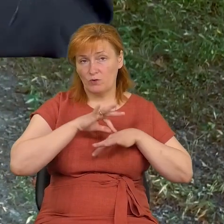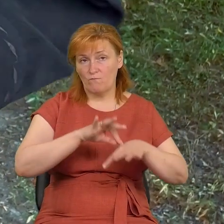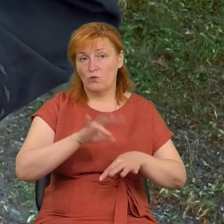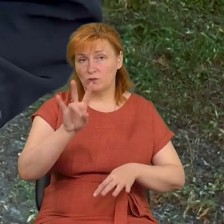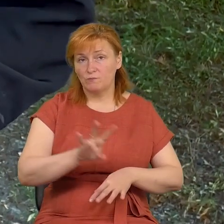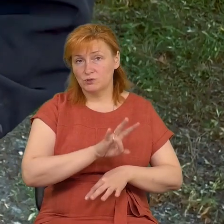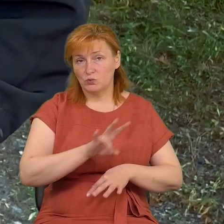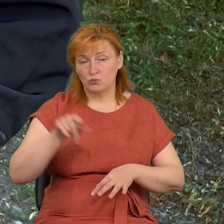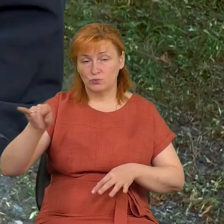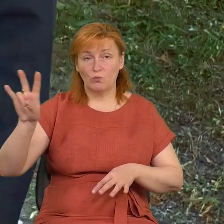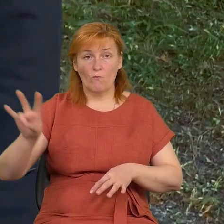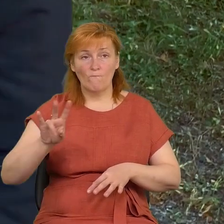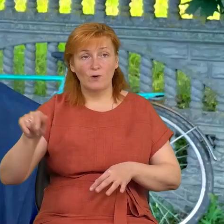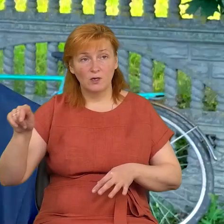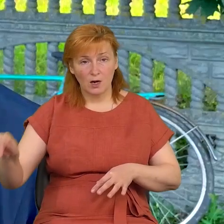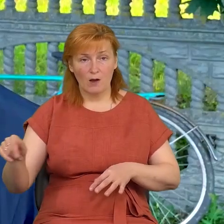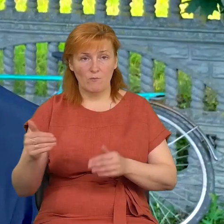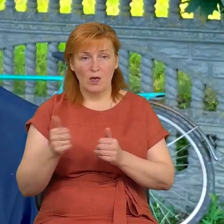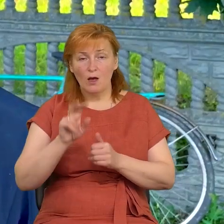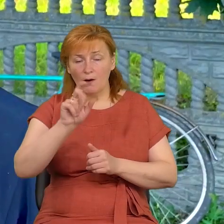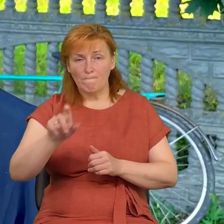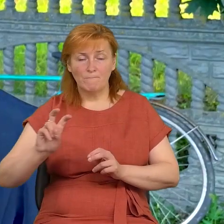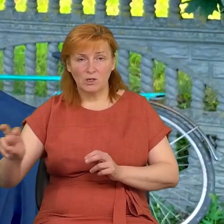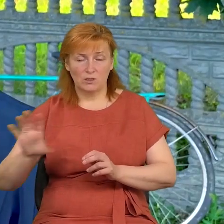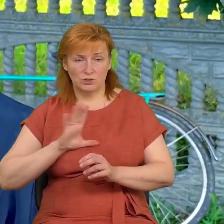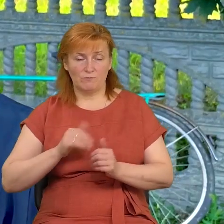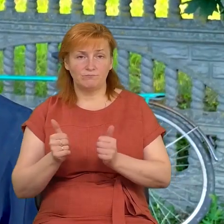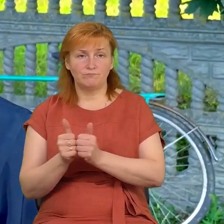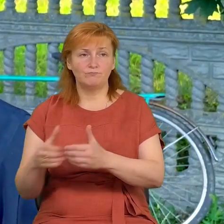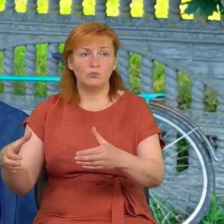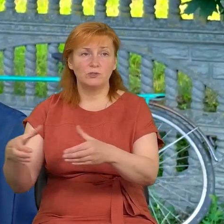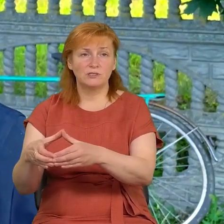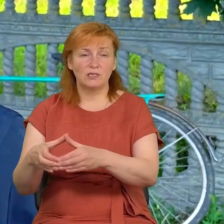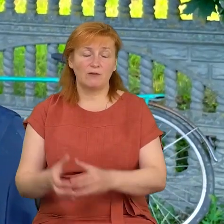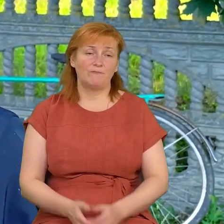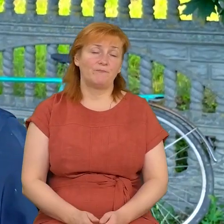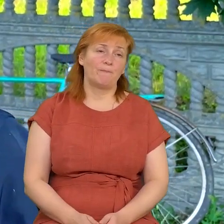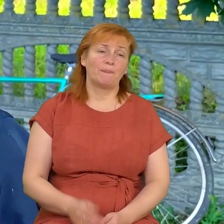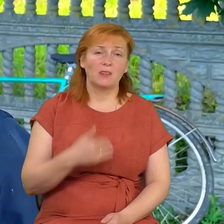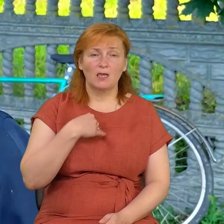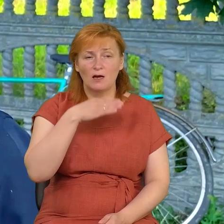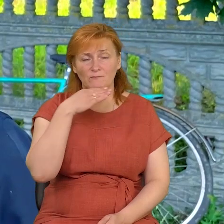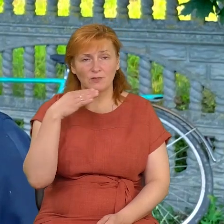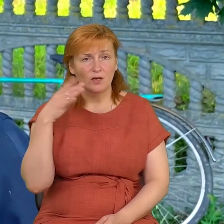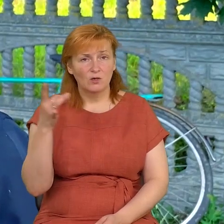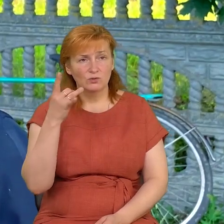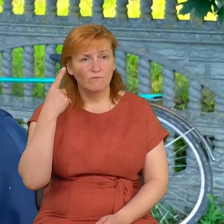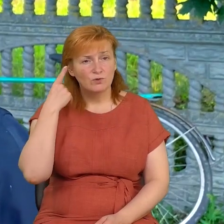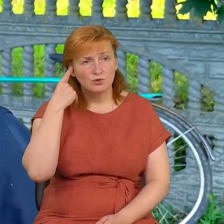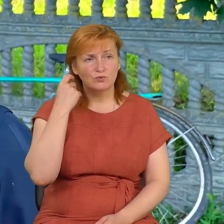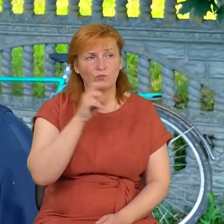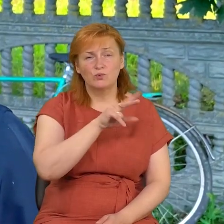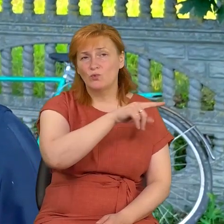Каже, його прохожани були з ним. Після того, як відбулись ці збори, я неодноразово чув від тих людей, котрі там голосували.